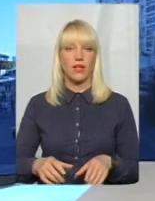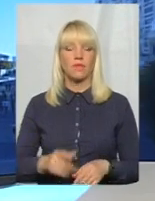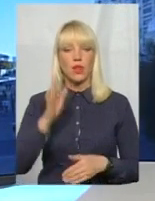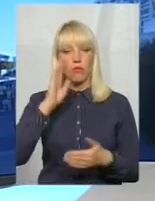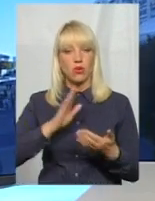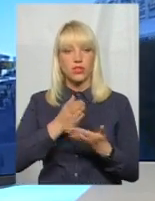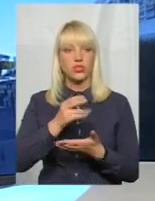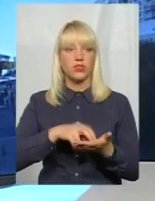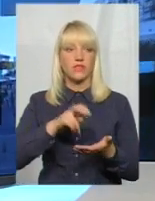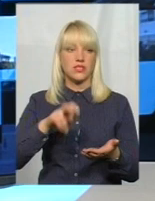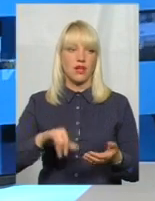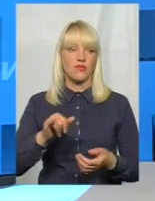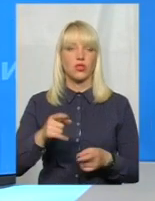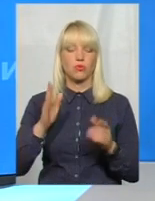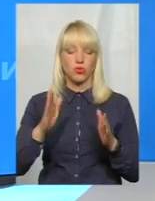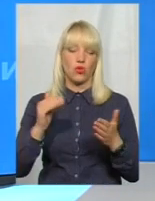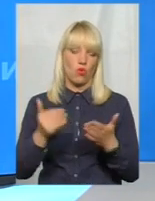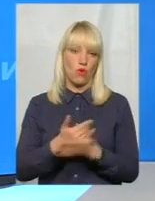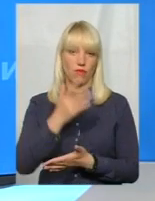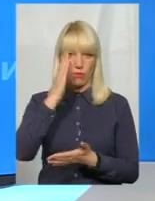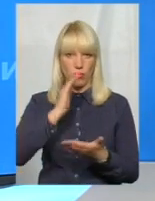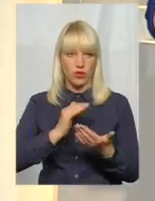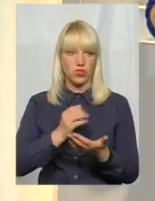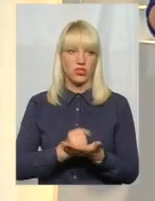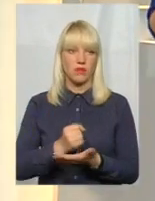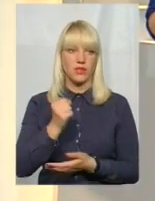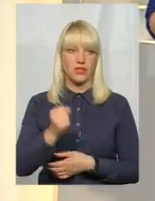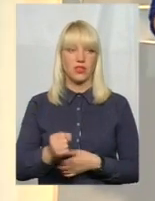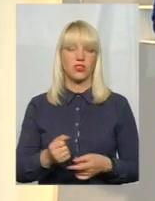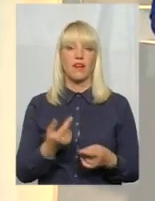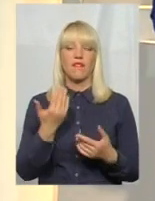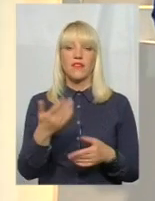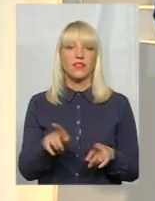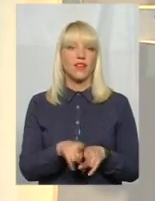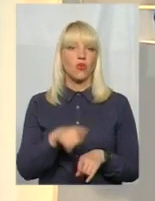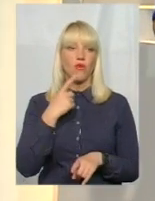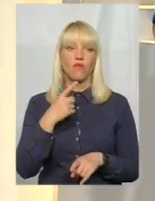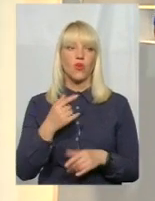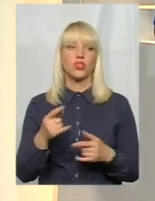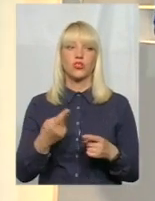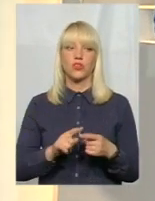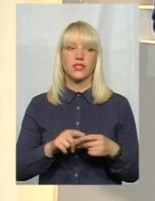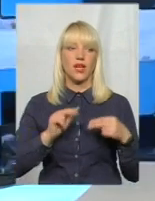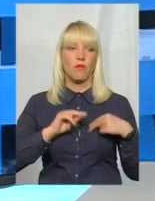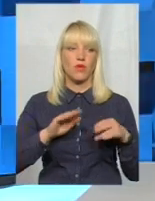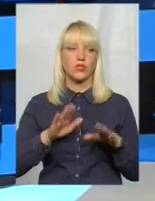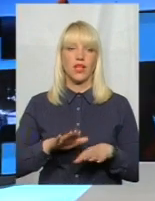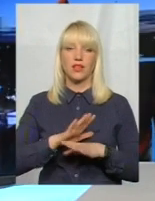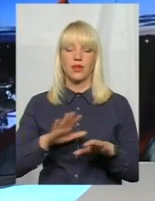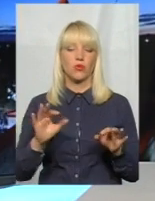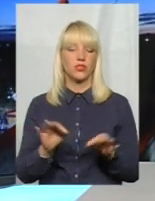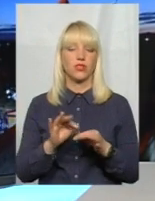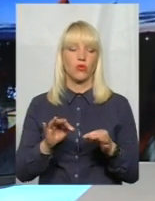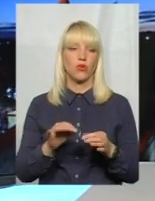відставка і буде нове політичне призначення. Ви так говорите, ніби ця посада для області не мала ніякого значення. Це було тільки